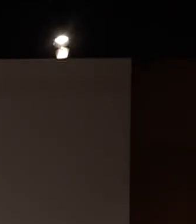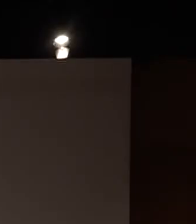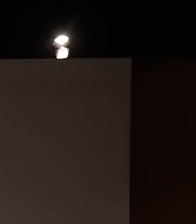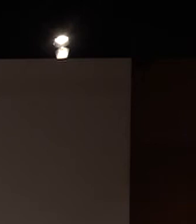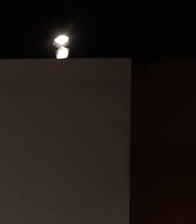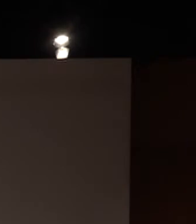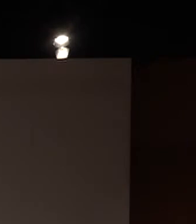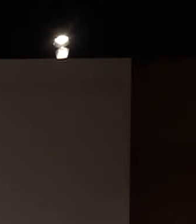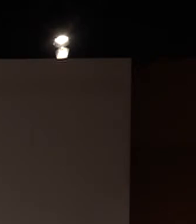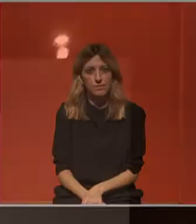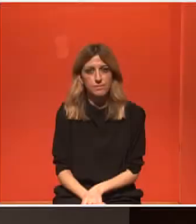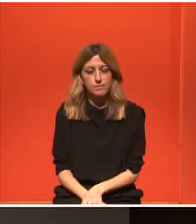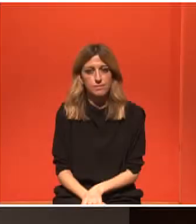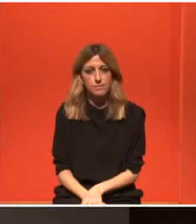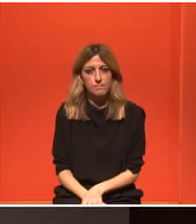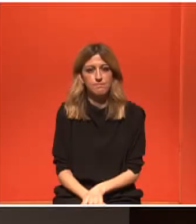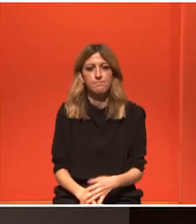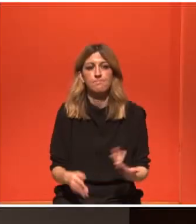Σας ευχαριστώ.